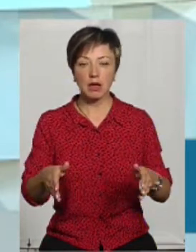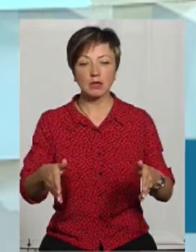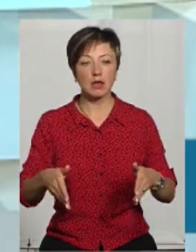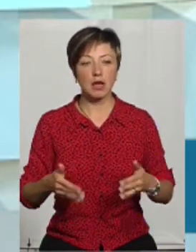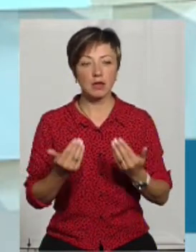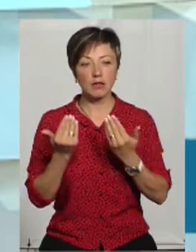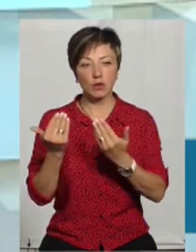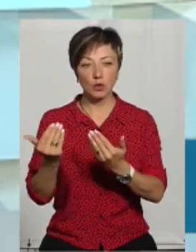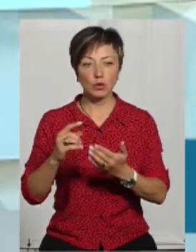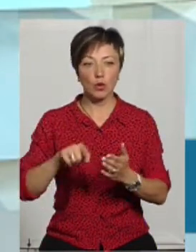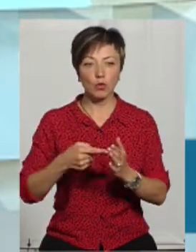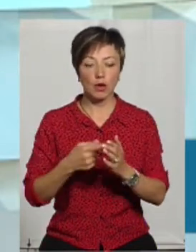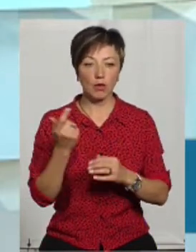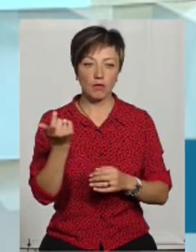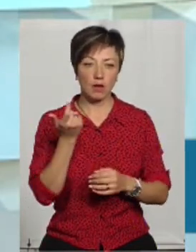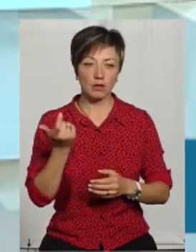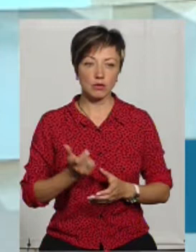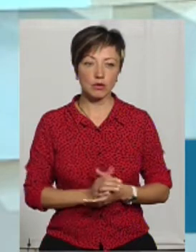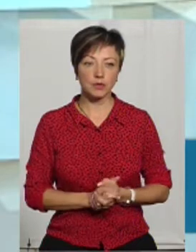відноситься до комунальної власності.